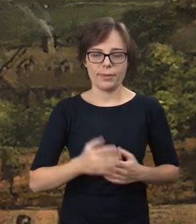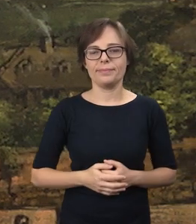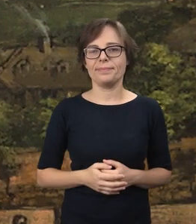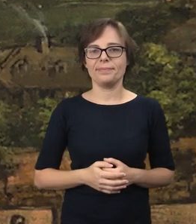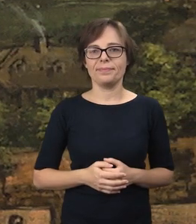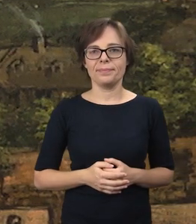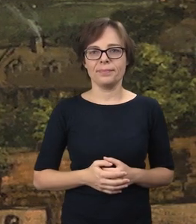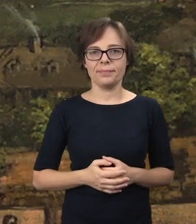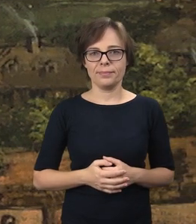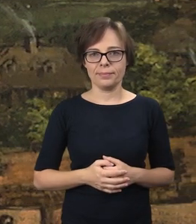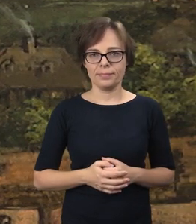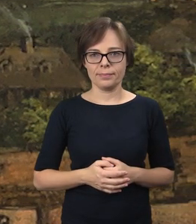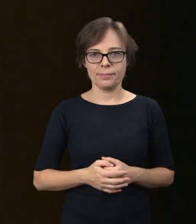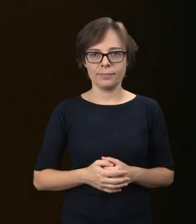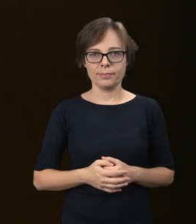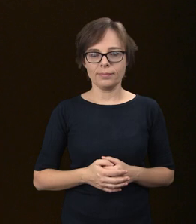namalował.